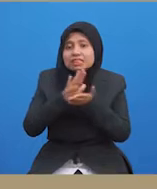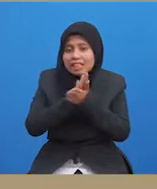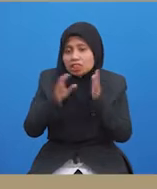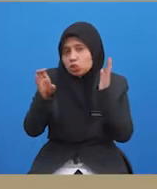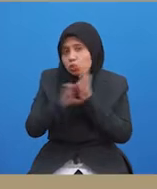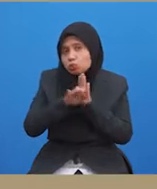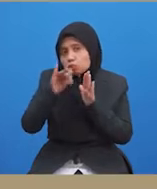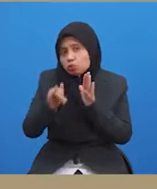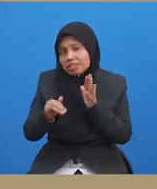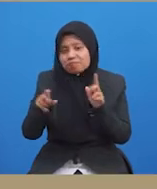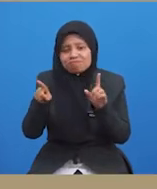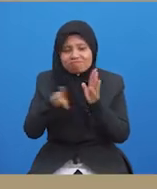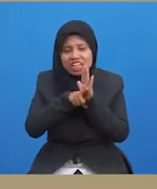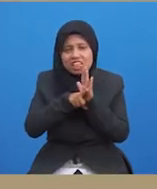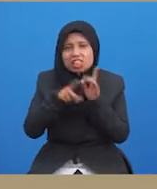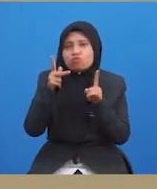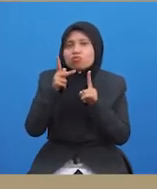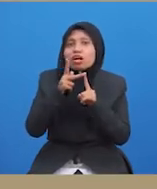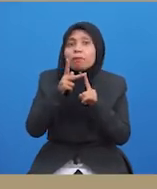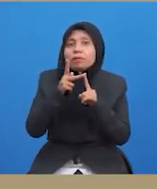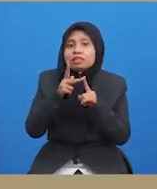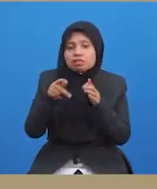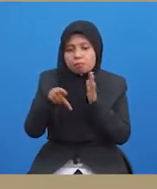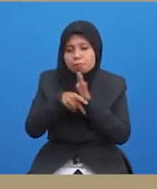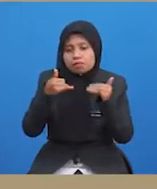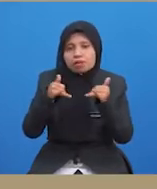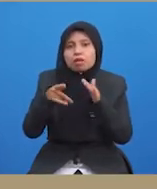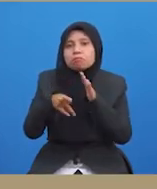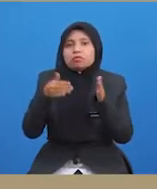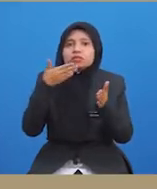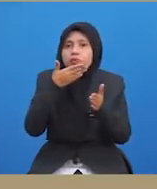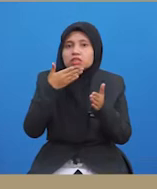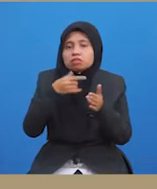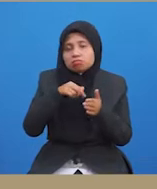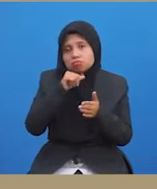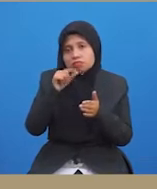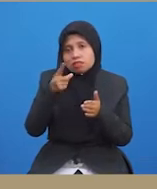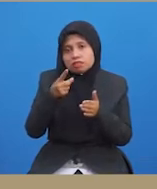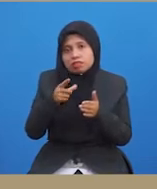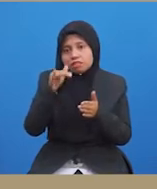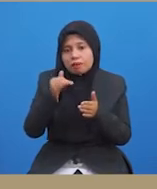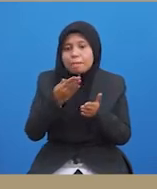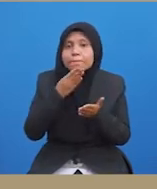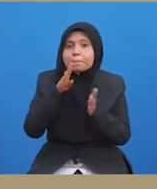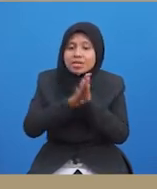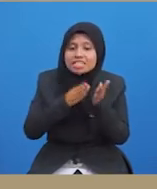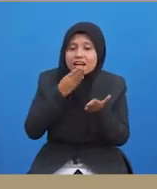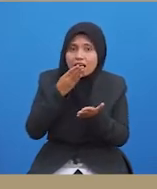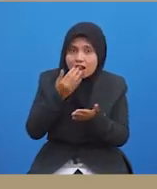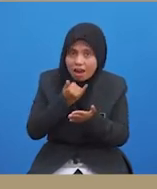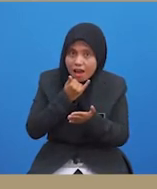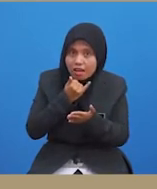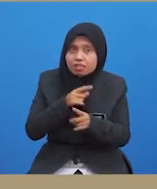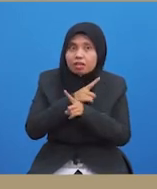menjadi contoh yang negatif kepada pemain-pemain muda. Bukan sahaja pemain yang bersalah perlu dihukum,